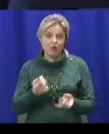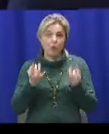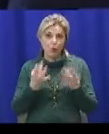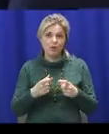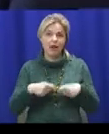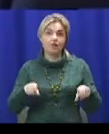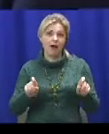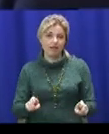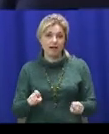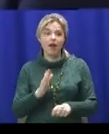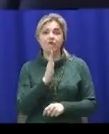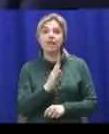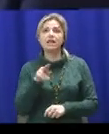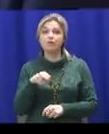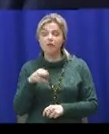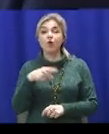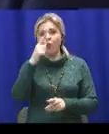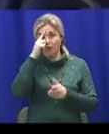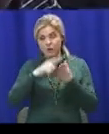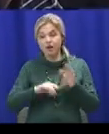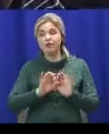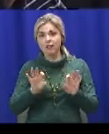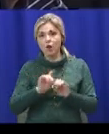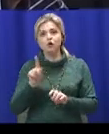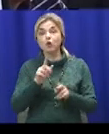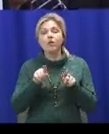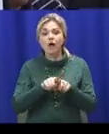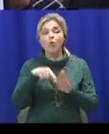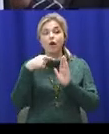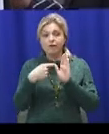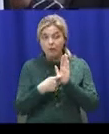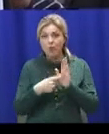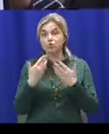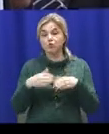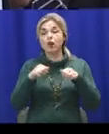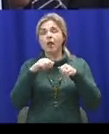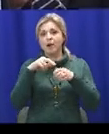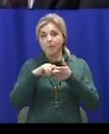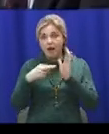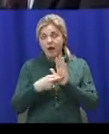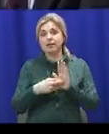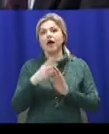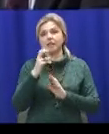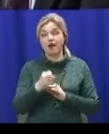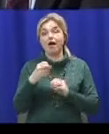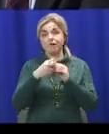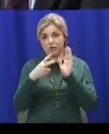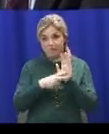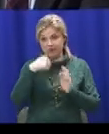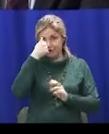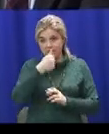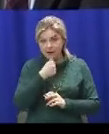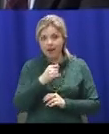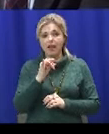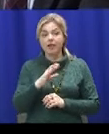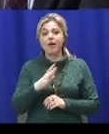Віктор Дмитрук запевнив, що вирішення цього питання вже заплановане на 2018 рік. Засідання тривало майже дві години. За цей час містяни та